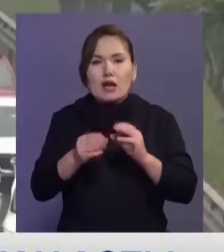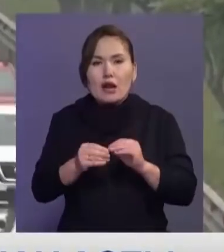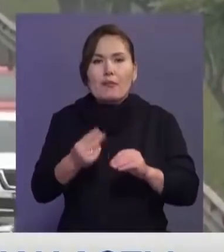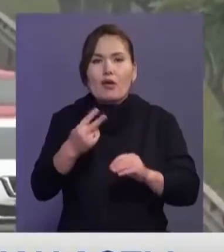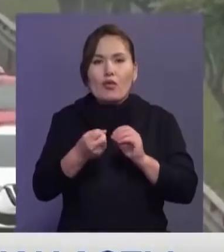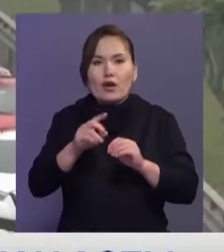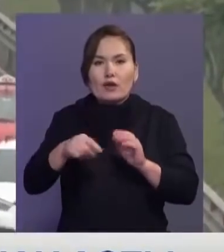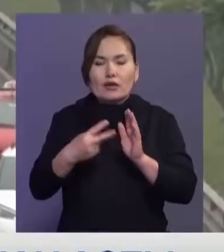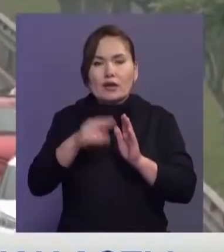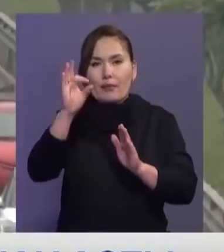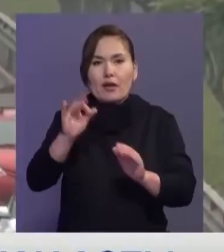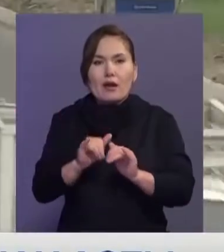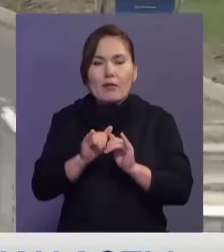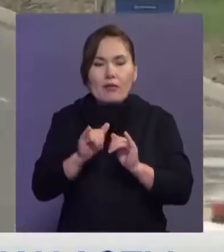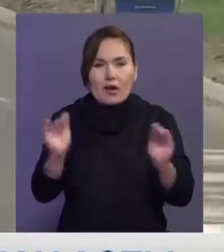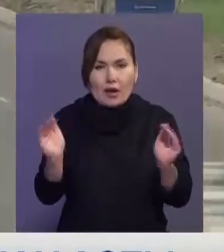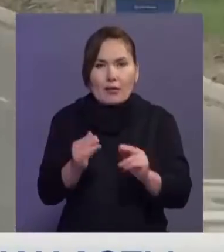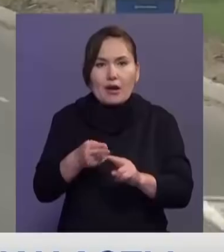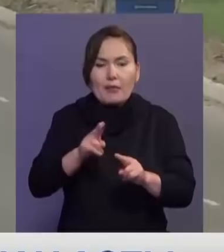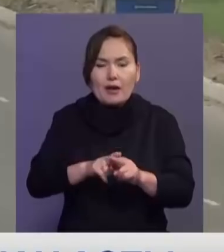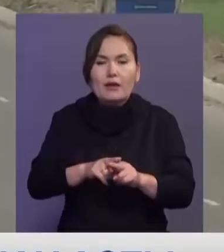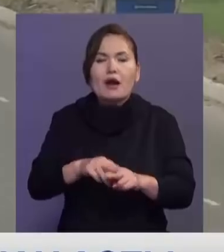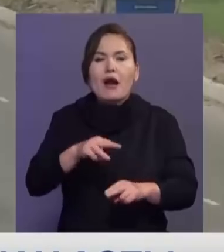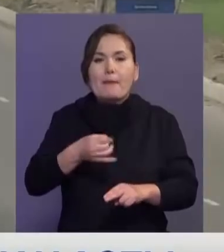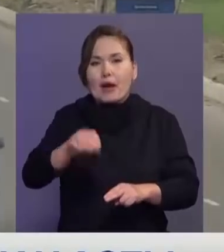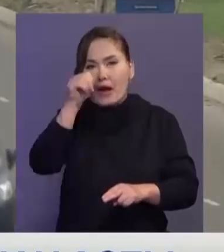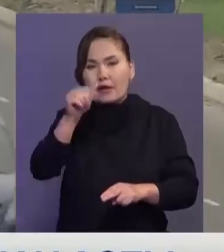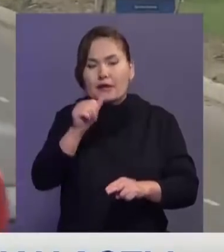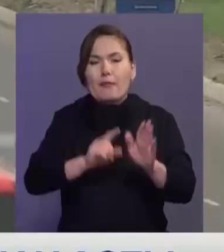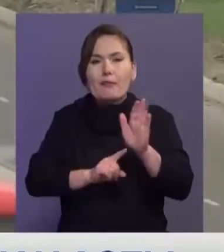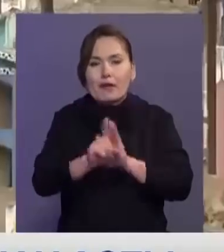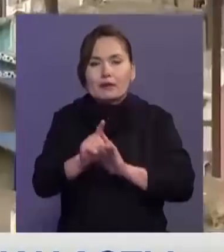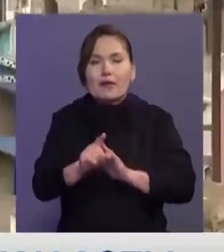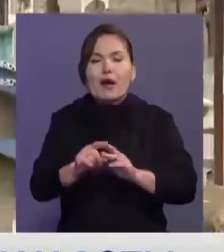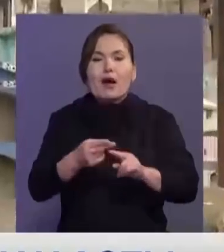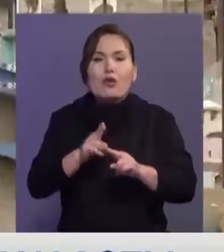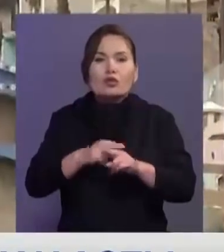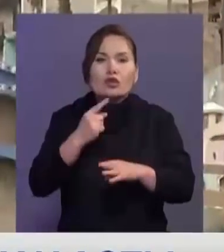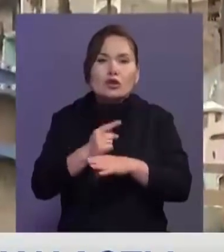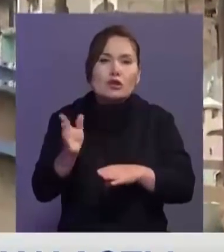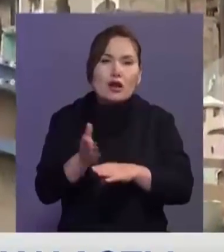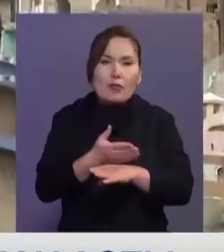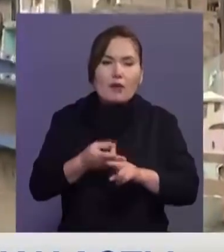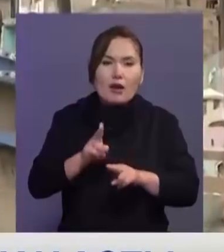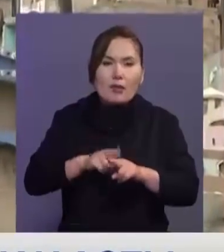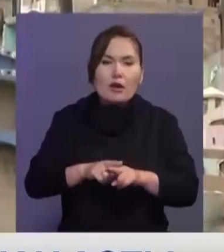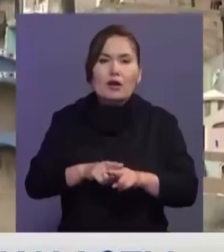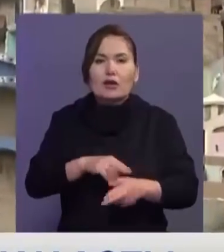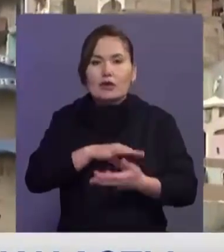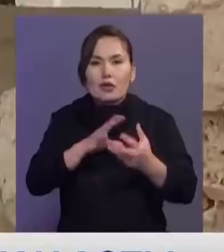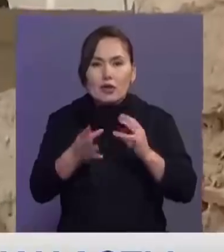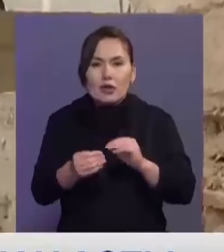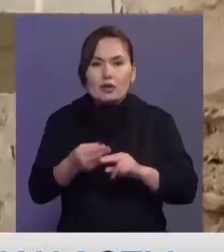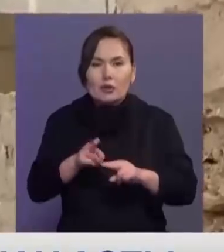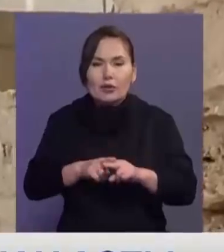процентке кемет. Мамыр айынан бастап елде біртіндеп шектеулер алына бастаған алайда осы демалыс күндері Перуде әуелер күні